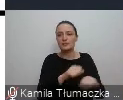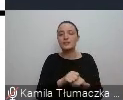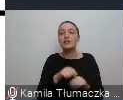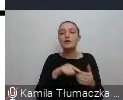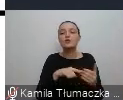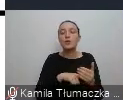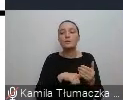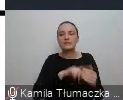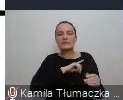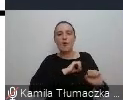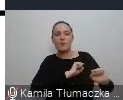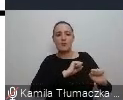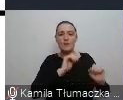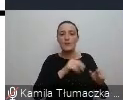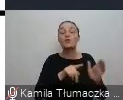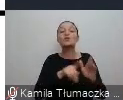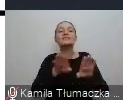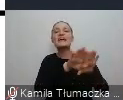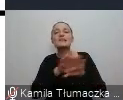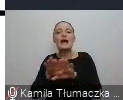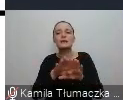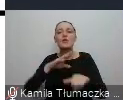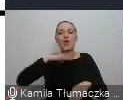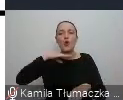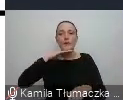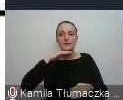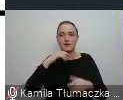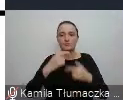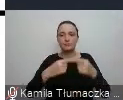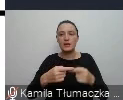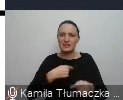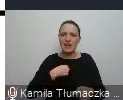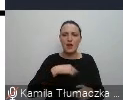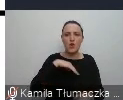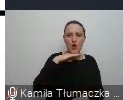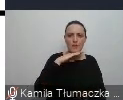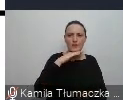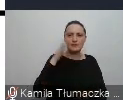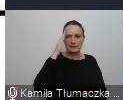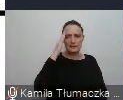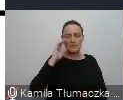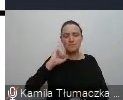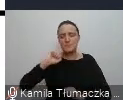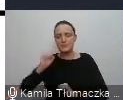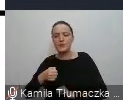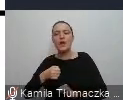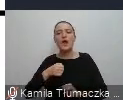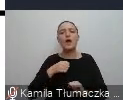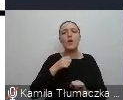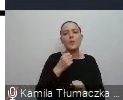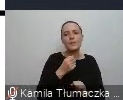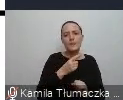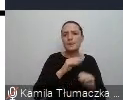są standardy postępowania logopedycznego. Na logopedii znam się bardziej niż na